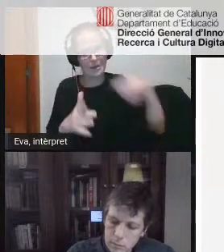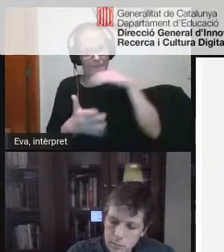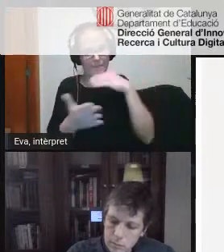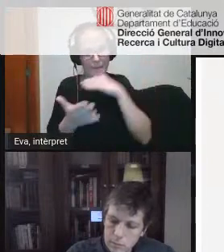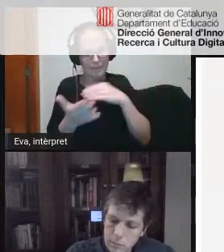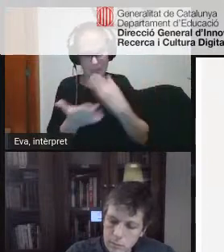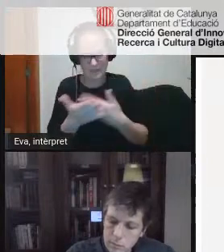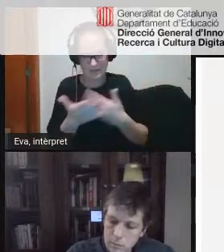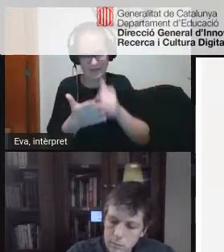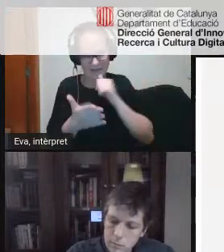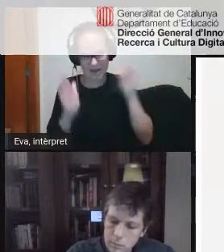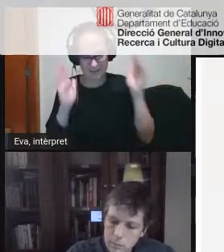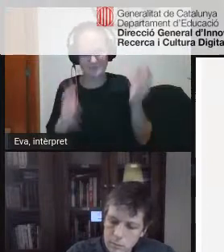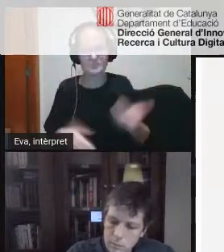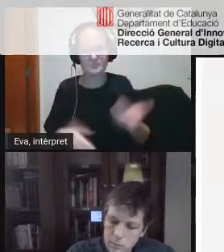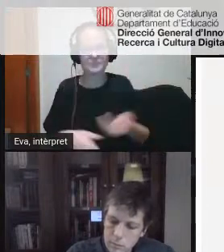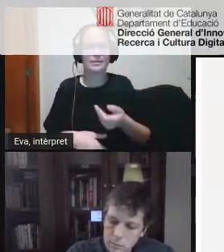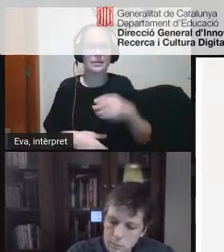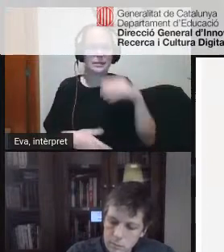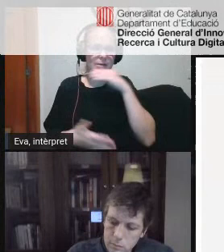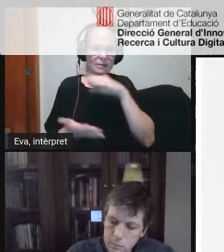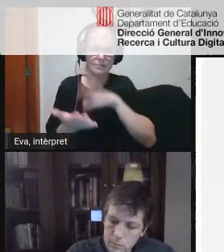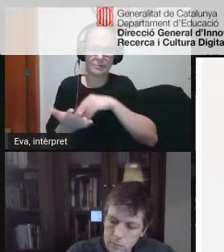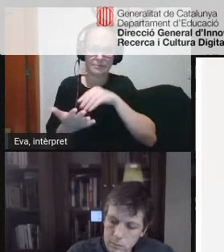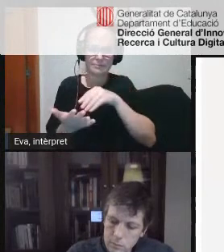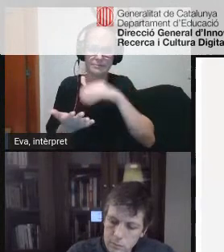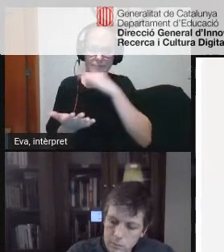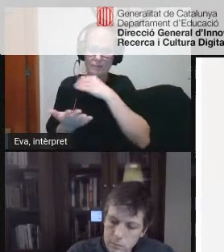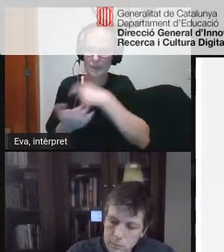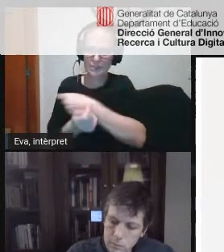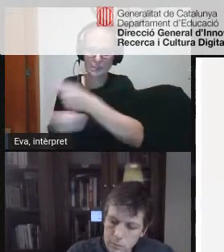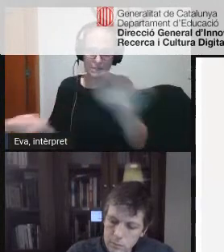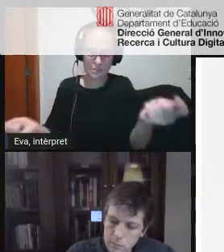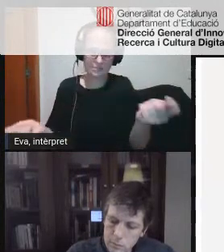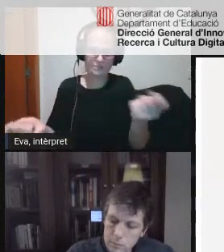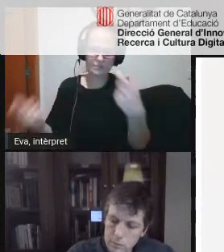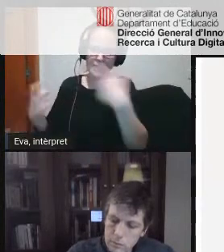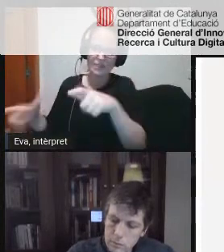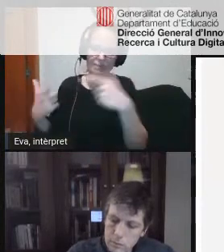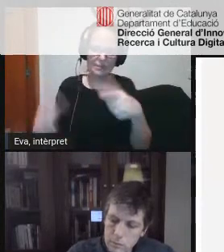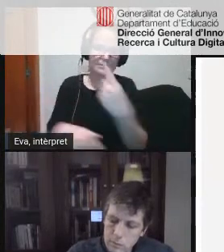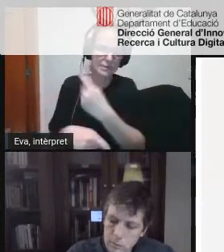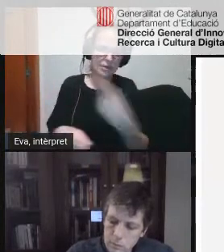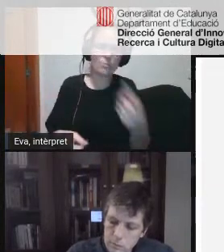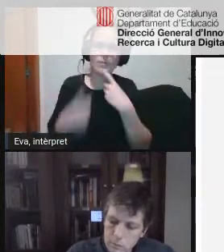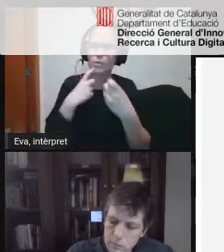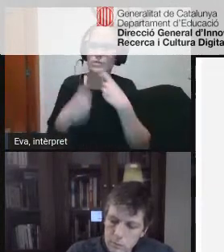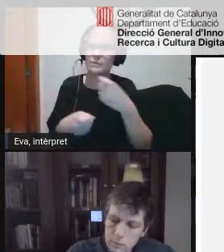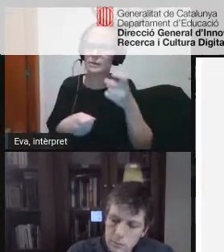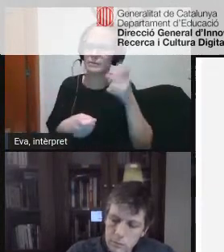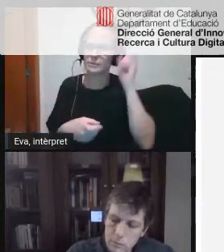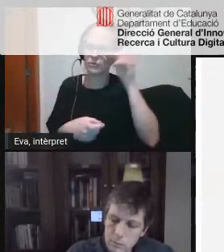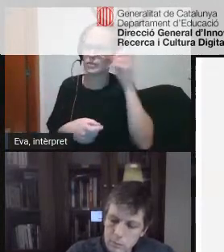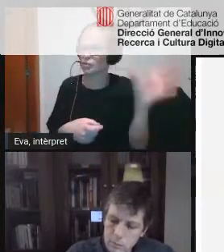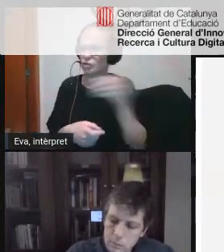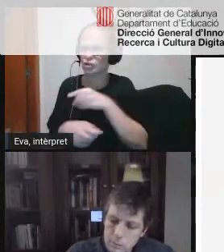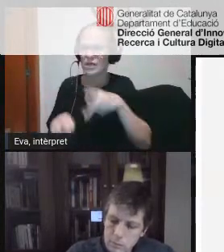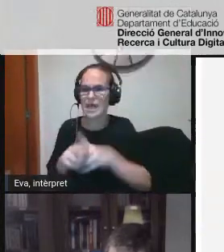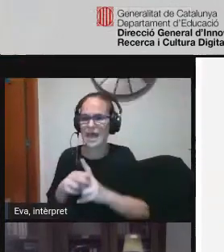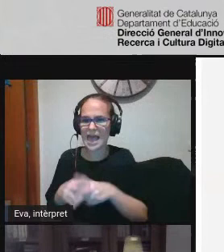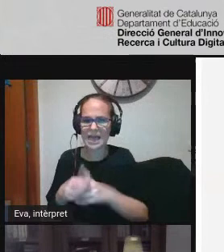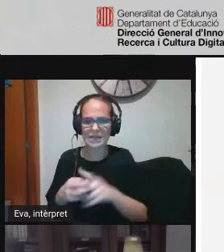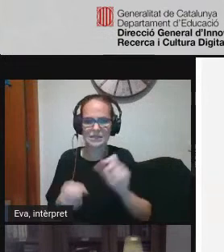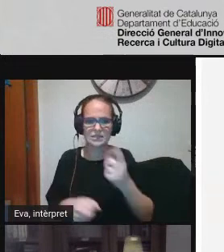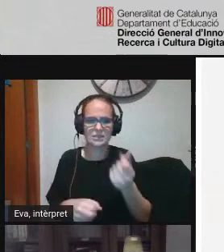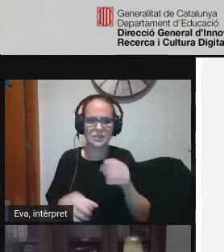graelles a cada un dels departaments del nostre centre i vam preguntar a tots els docents quines eines digitals utilitzaven en